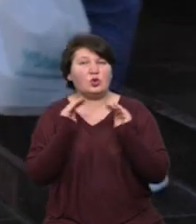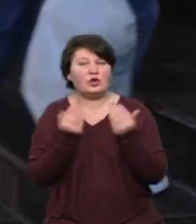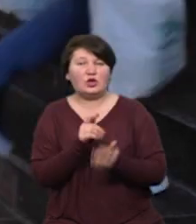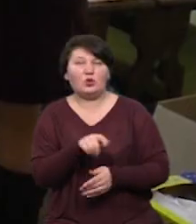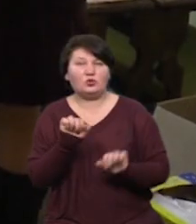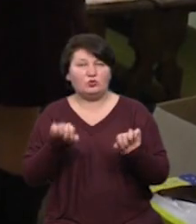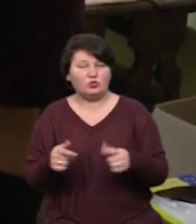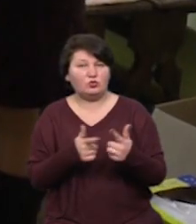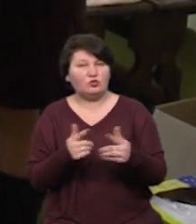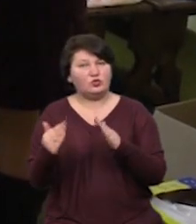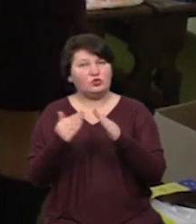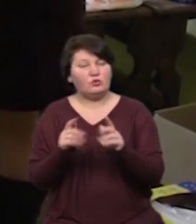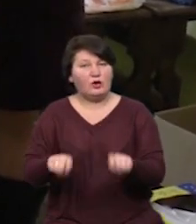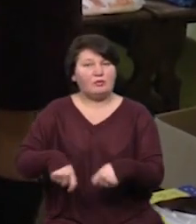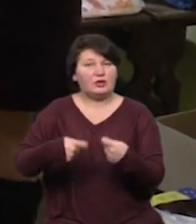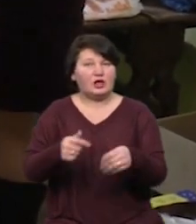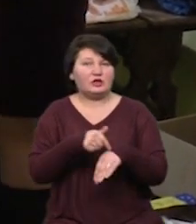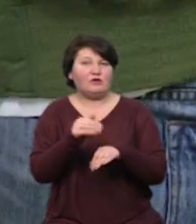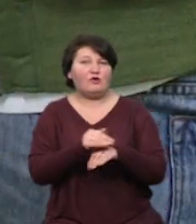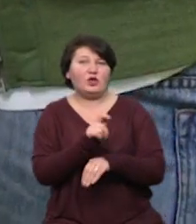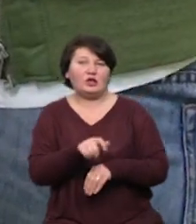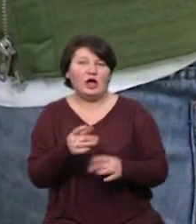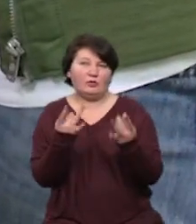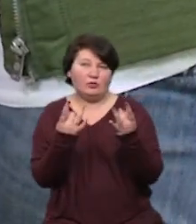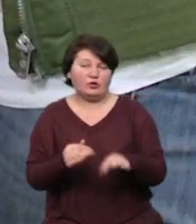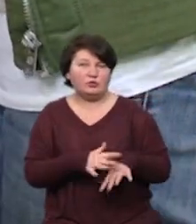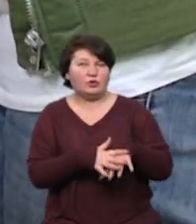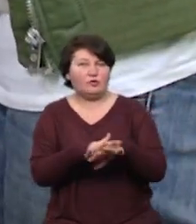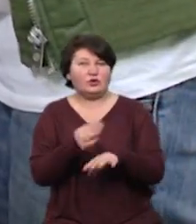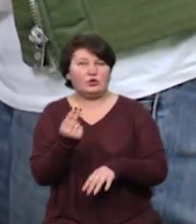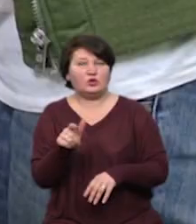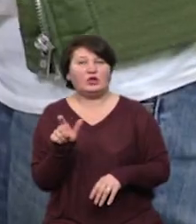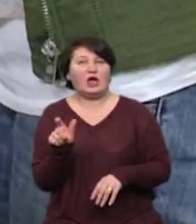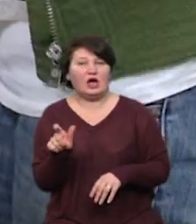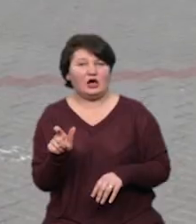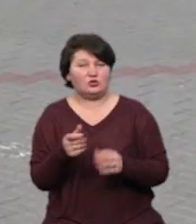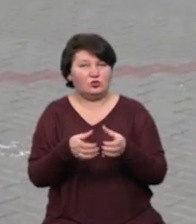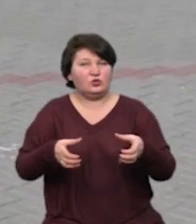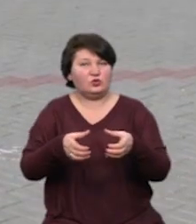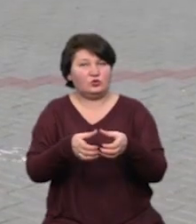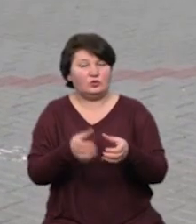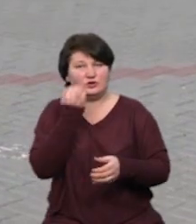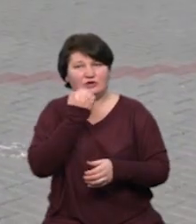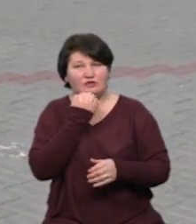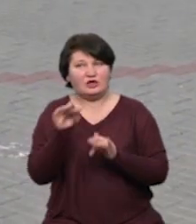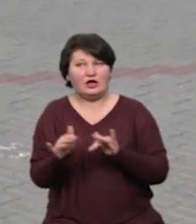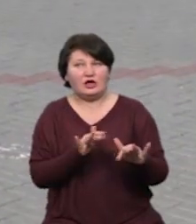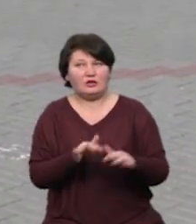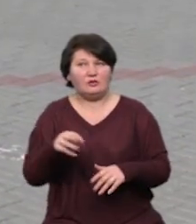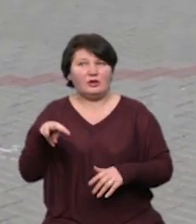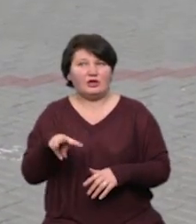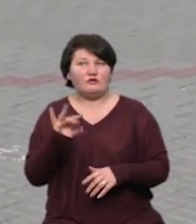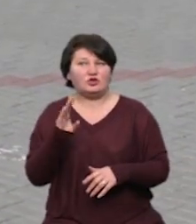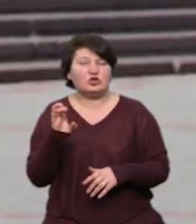приготувати їжу вдома і передати волонтерам, або ж просто перерахувати гроші на картку спільноти. Саме завдяки акції Франківка Мар'яна Вершиніна